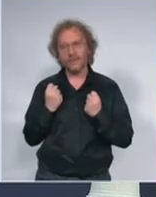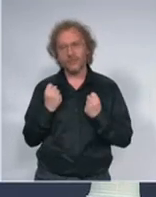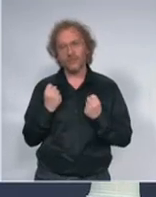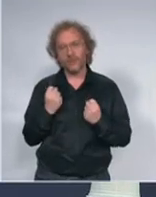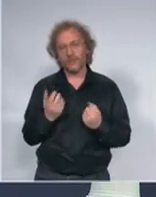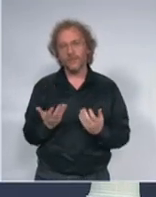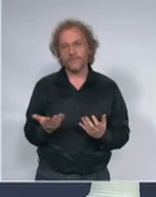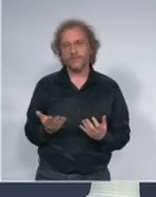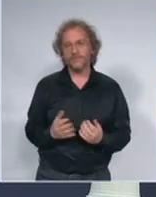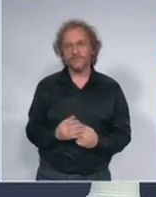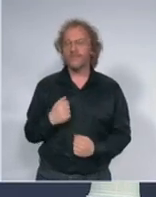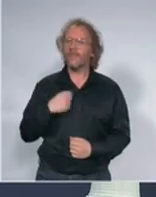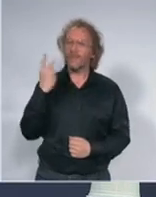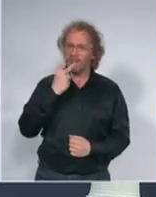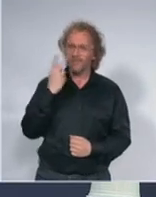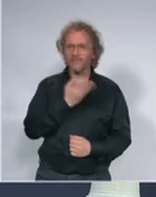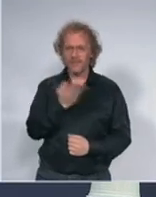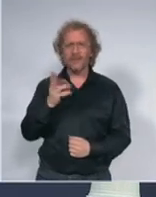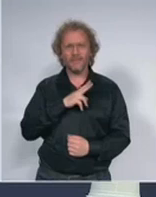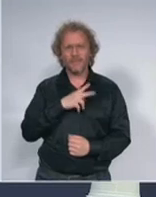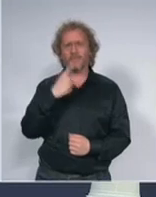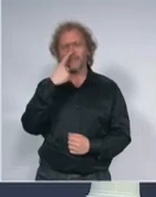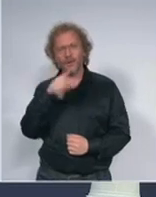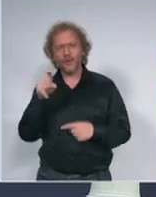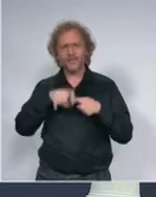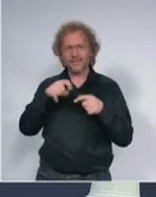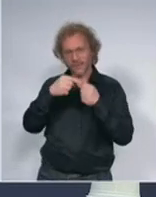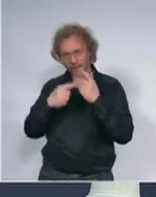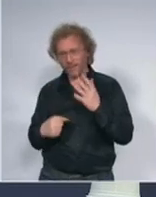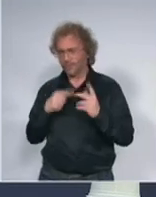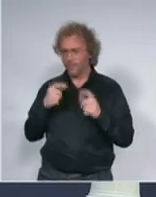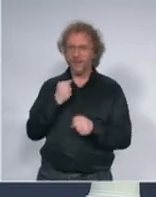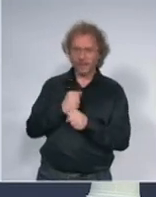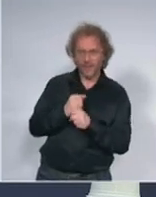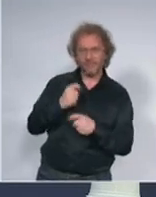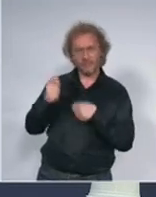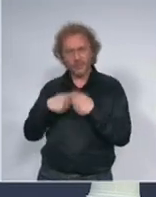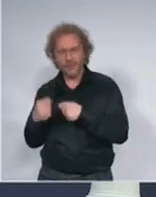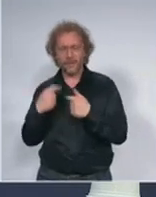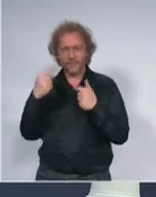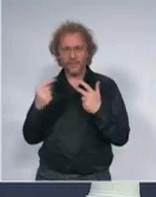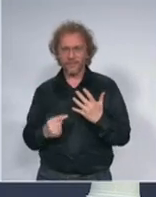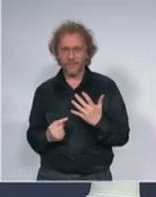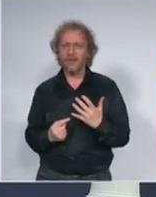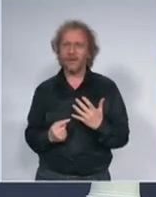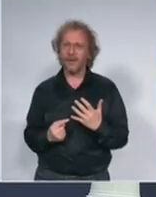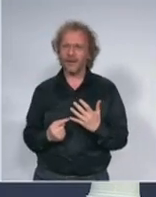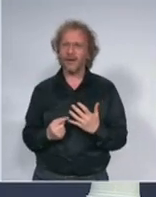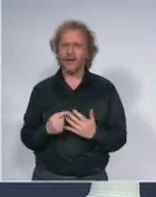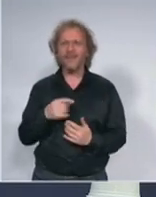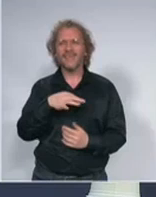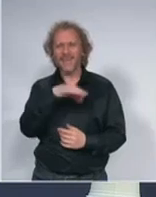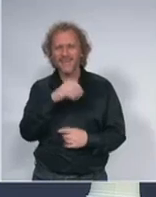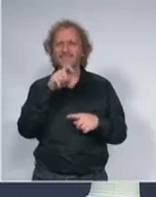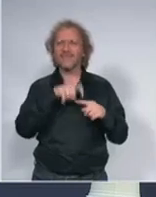postoji milijun stvari koje ljudi moraju da obave ali jedina stvar koju morate da obaviti u ovom trenutku je